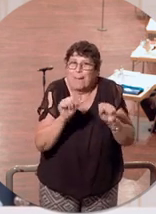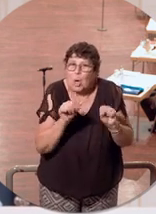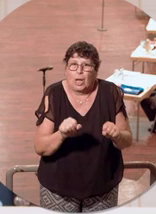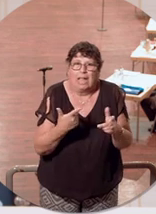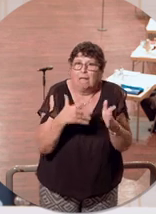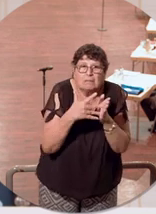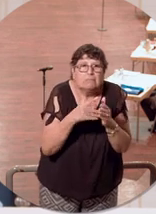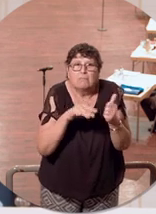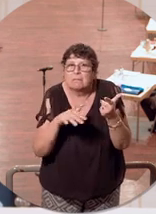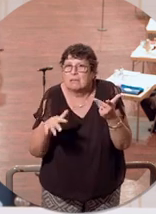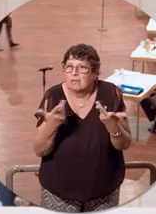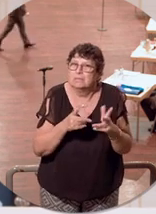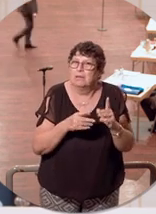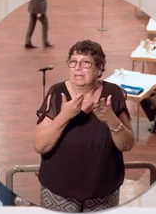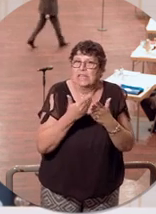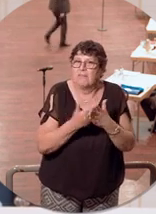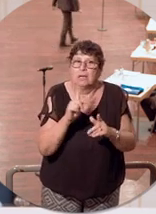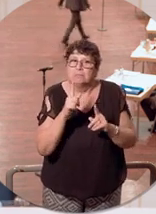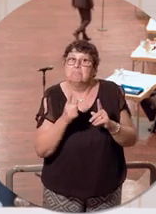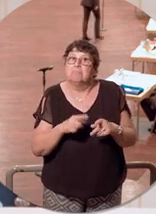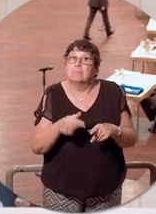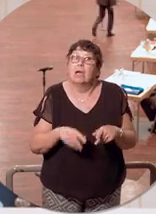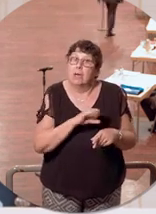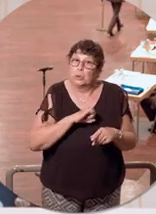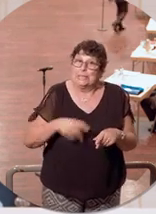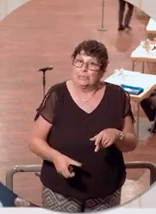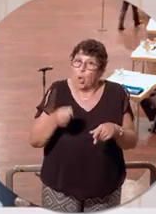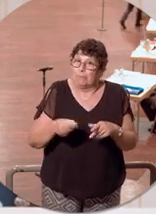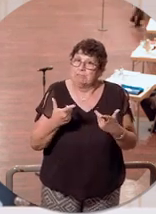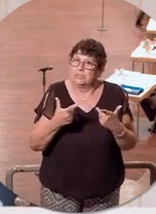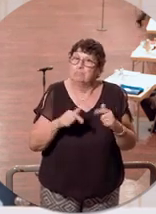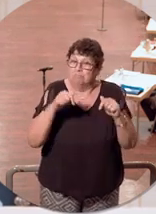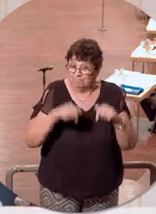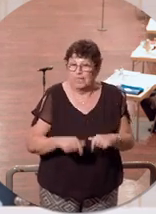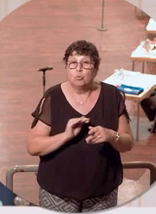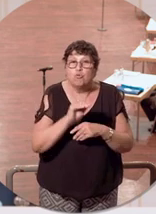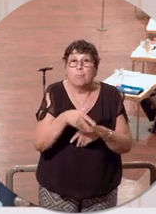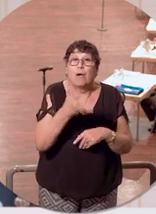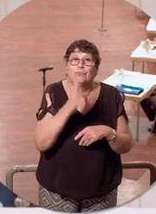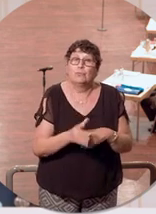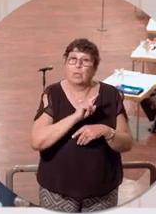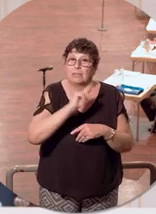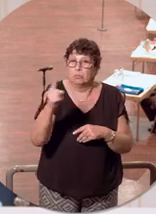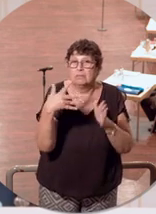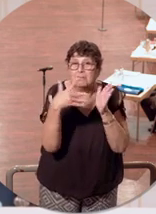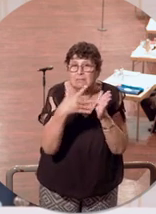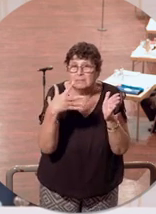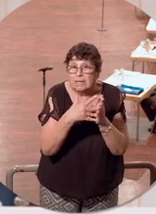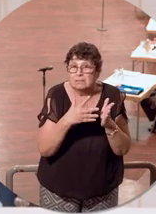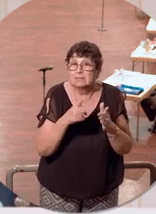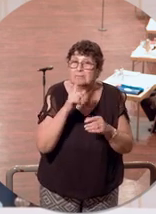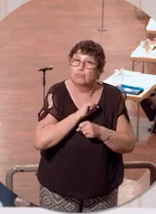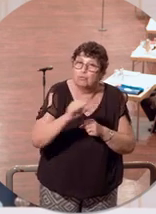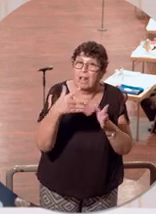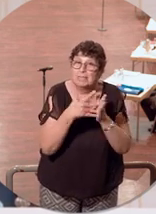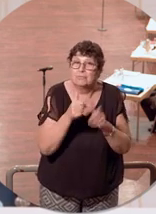ist, dann wird eben auch nicht getestet. Und mittlerweile liegt sie sogar bei etwa über 500.000 Testungen mit diesen